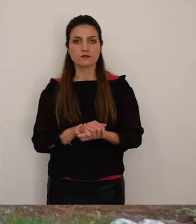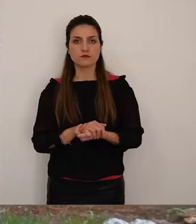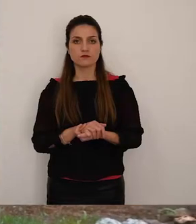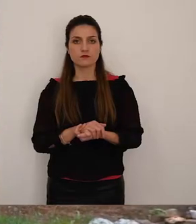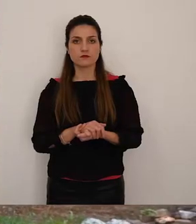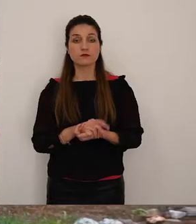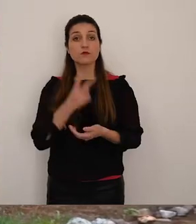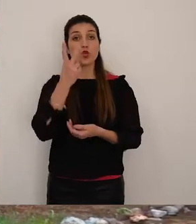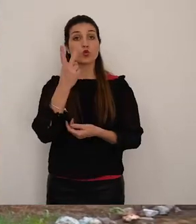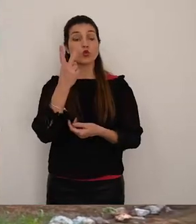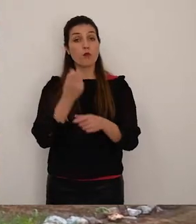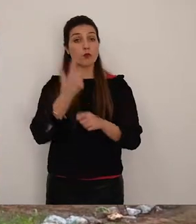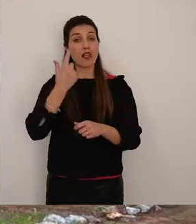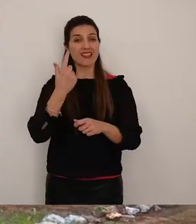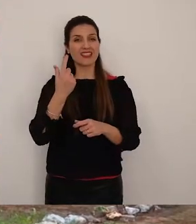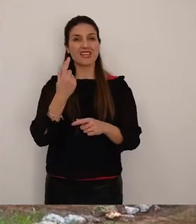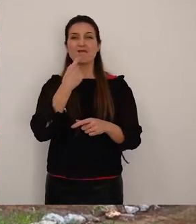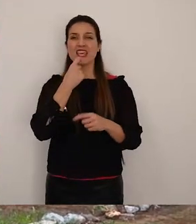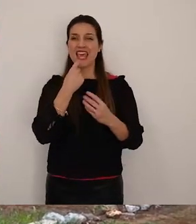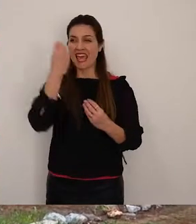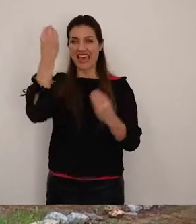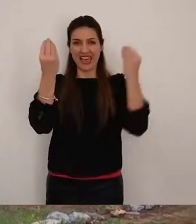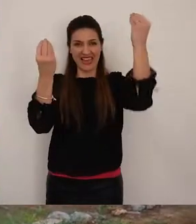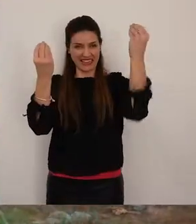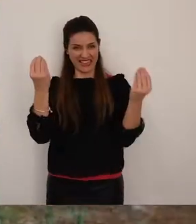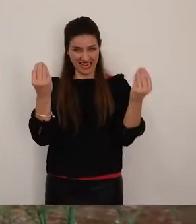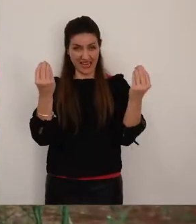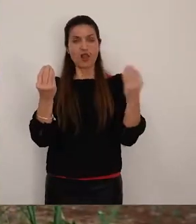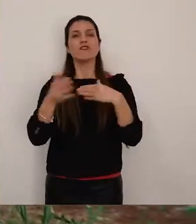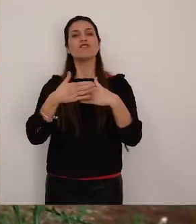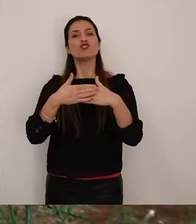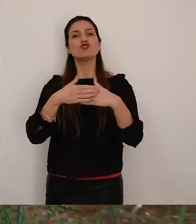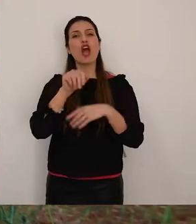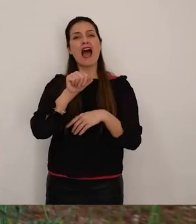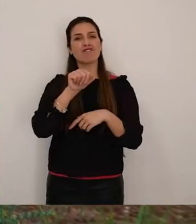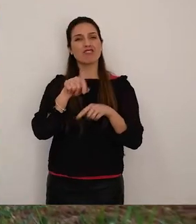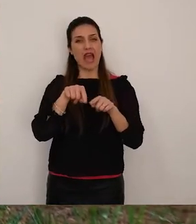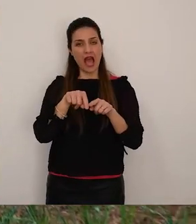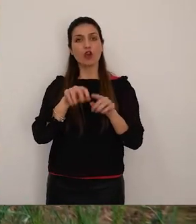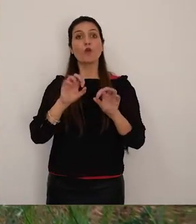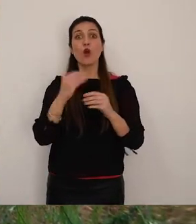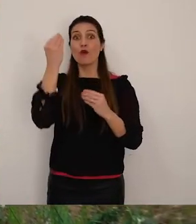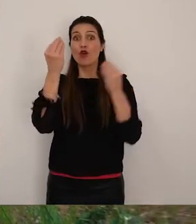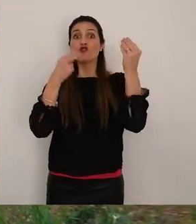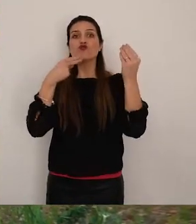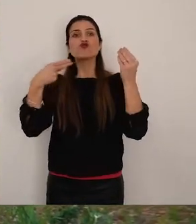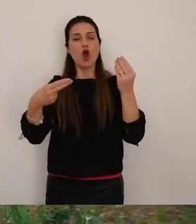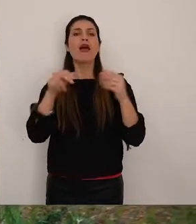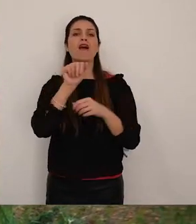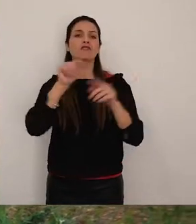due importanti menhir si trovavano nei pressi del vicino borgo di Anfiano tanto che hanno assunto lo stesso nome